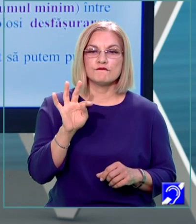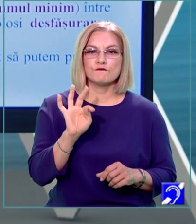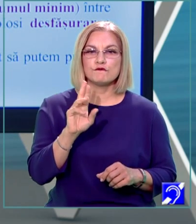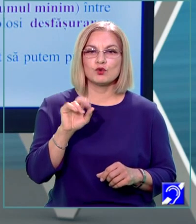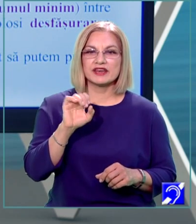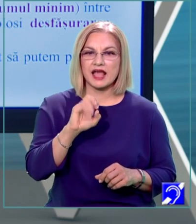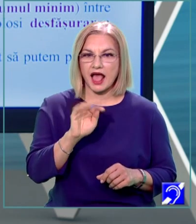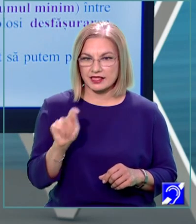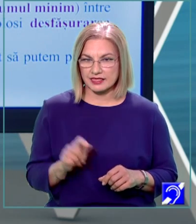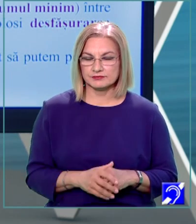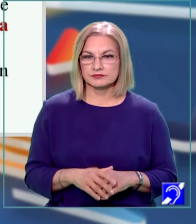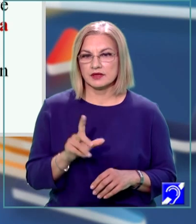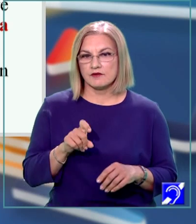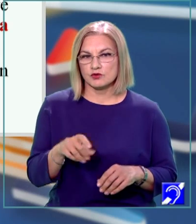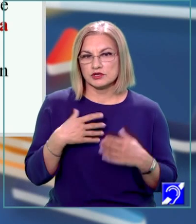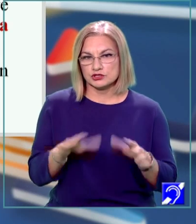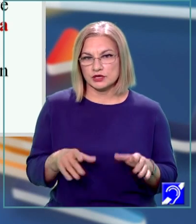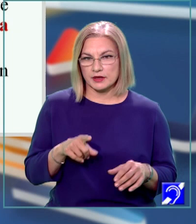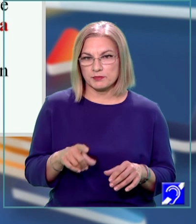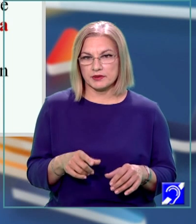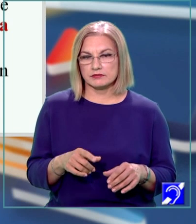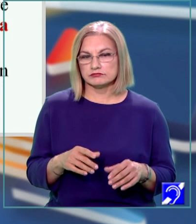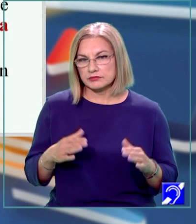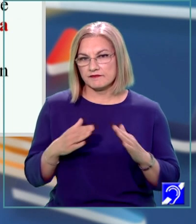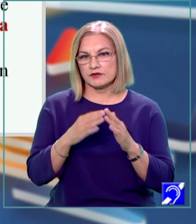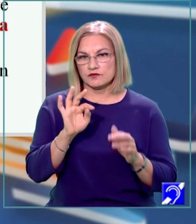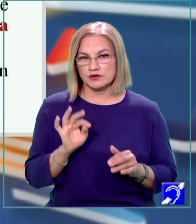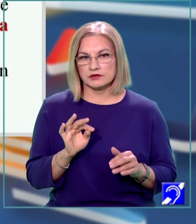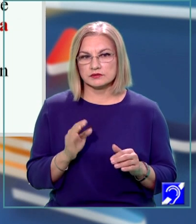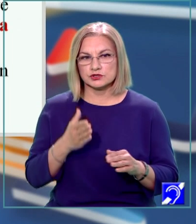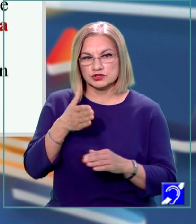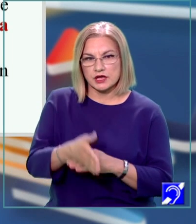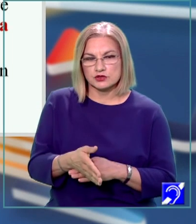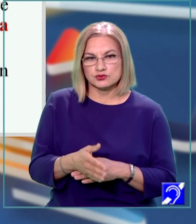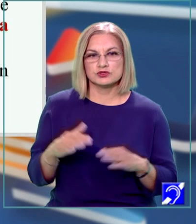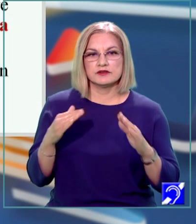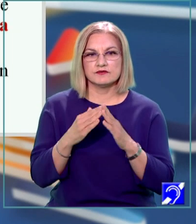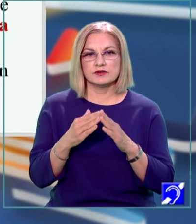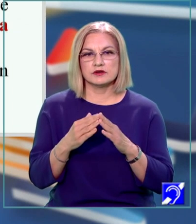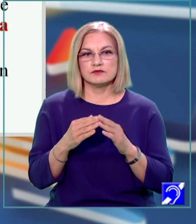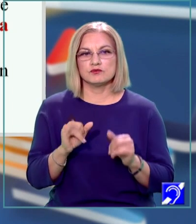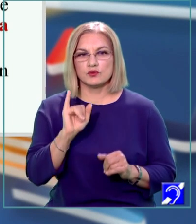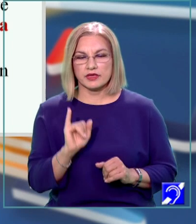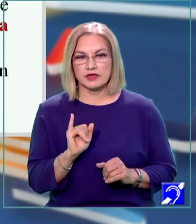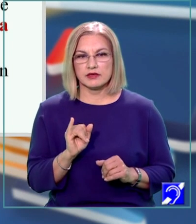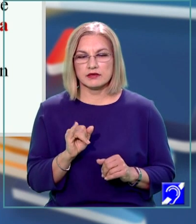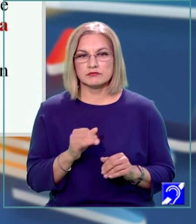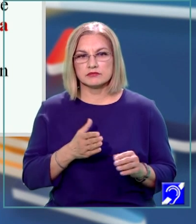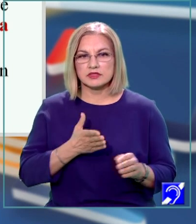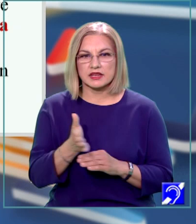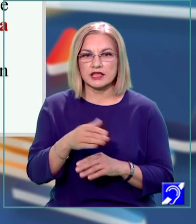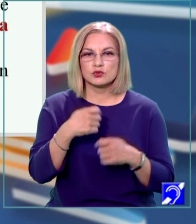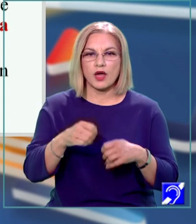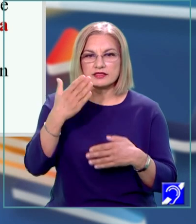F și ajunge în vârful I, traversând toate fețele laterale ale cubului. Știind că